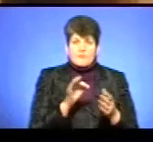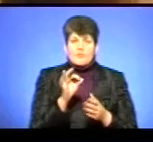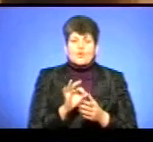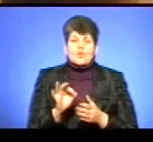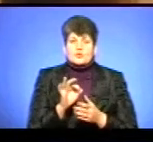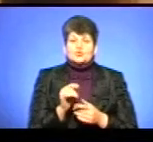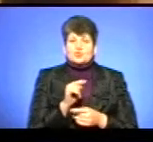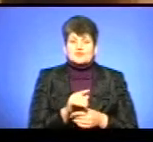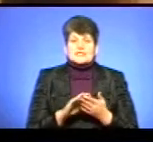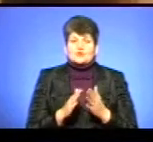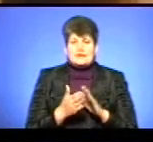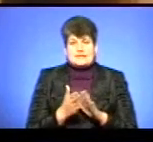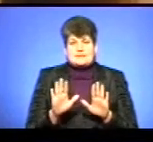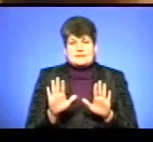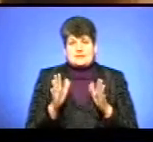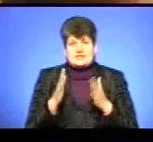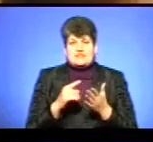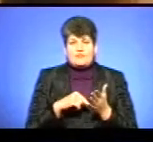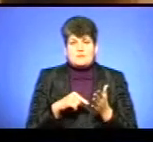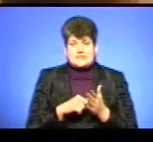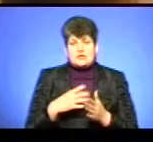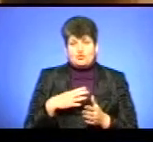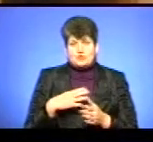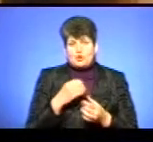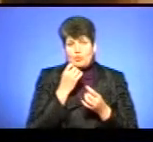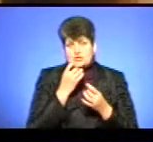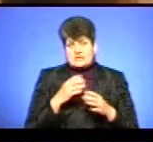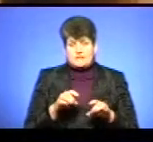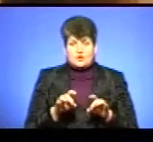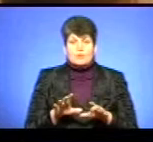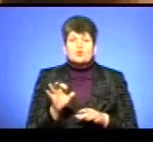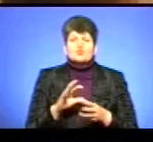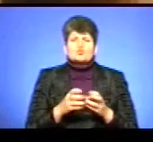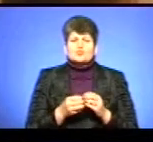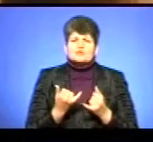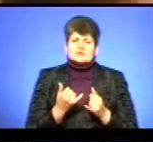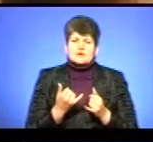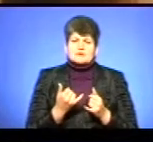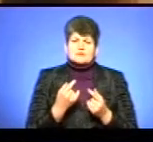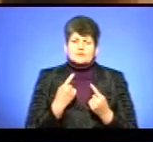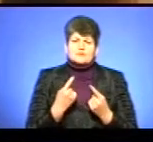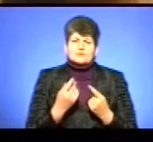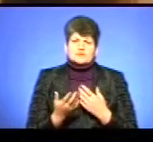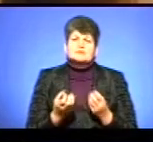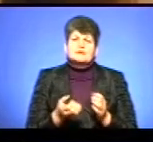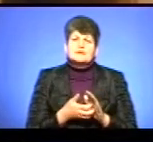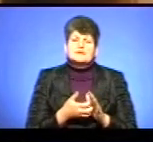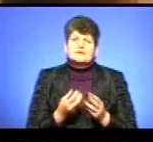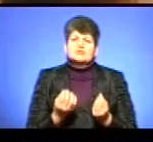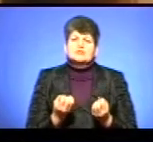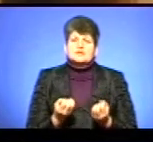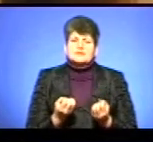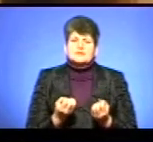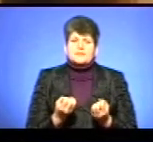ту ситуацію, яка склалася в місті, і очікуємо позитивного рішення. Прикосуємо, скільки ще необхідно? Мова йде